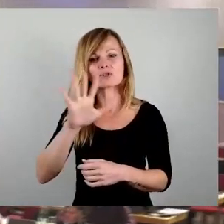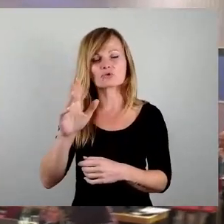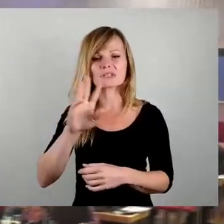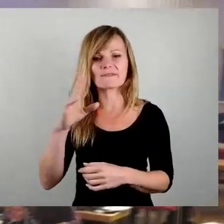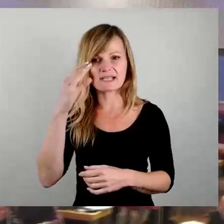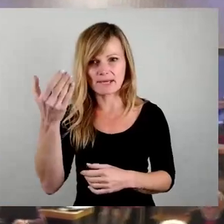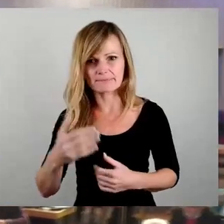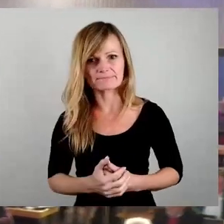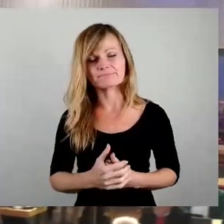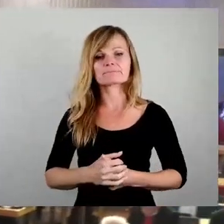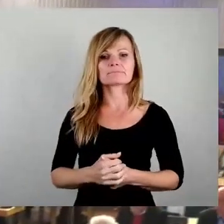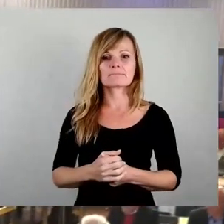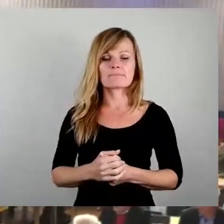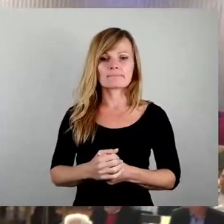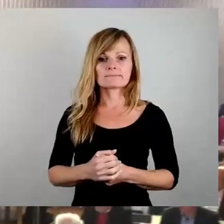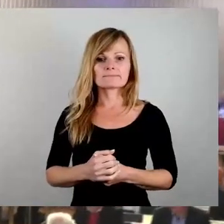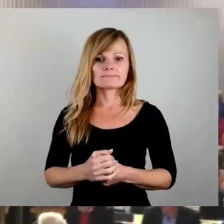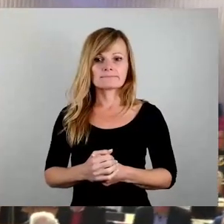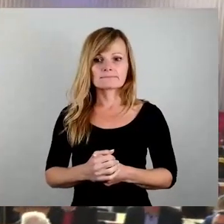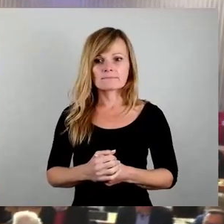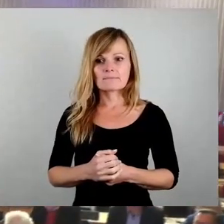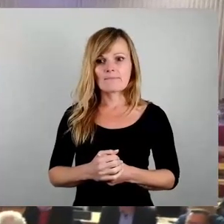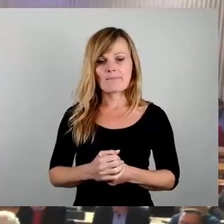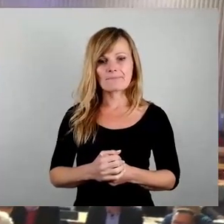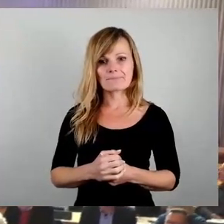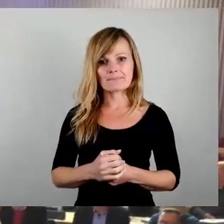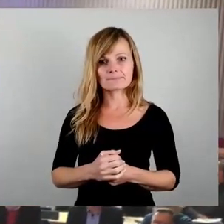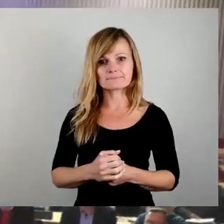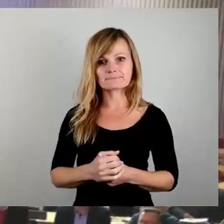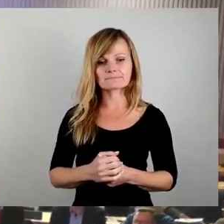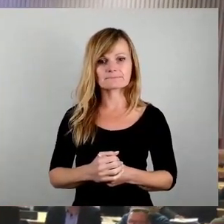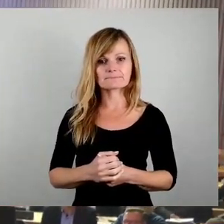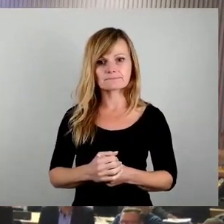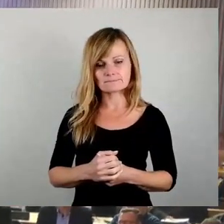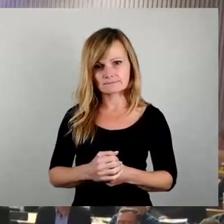Als nächstes Fraktion Die Linke. Herr Gießling.